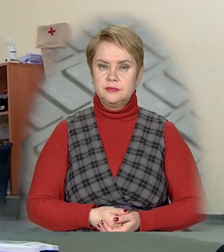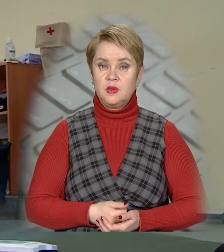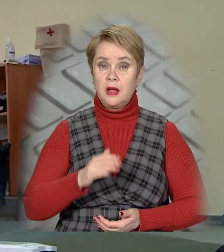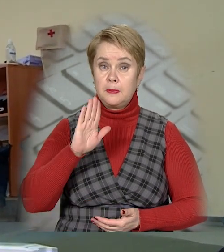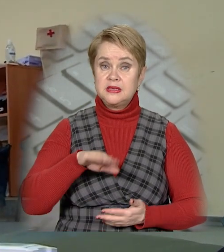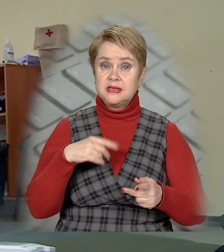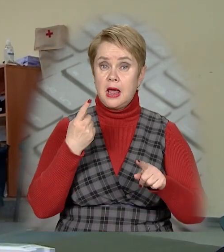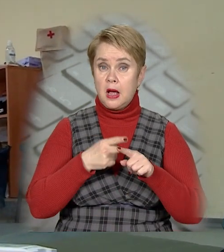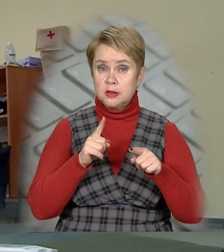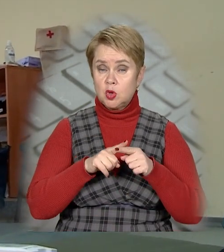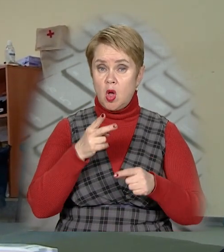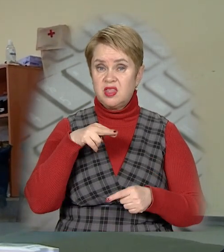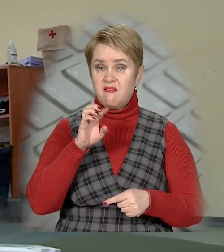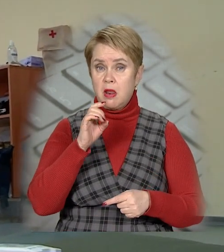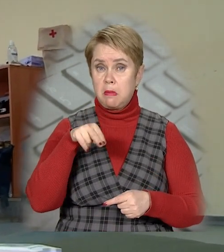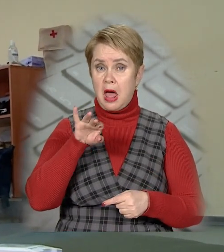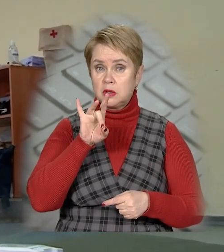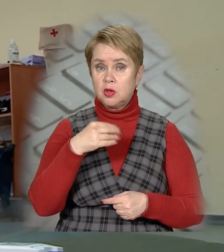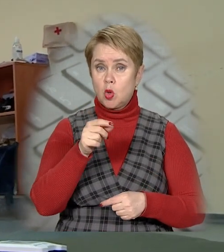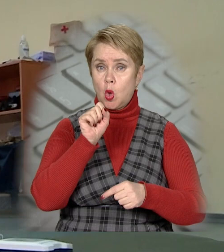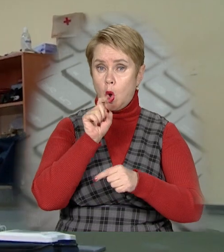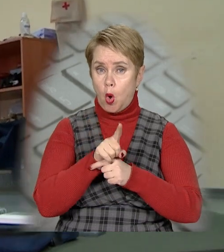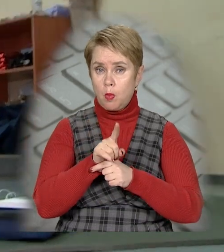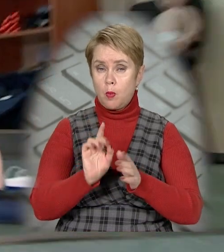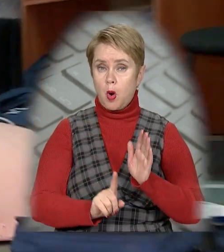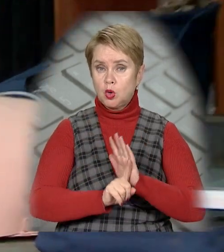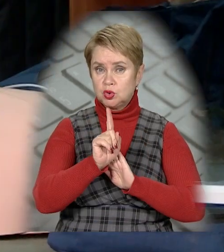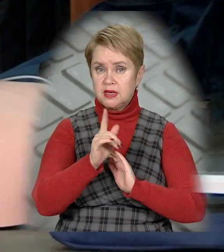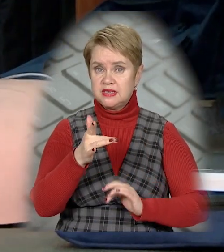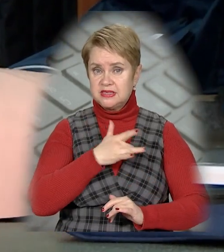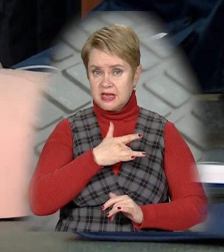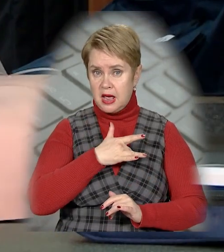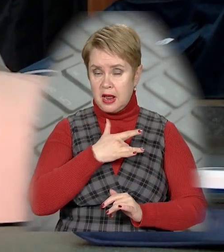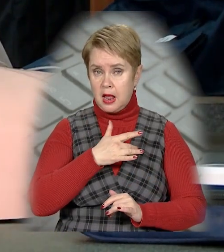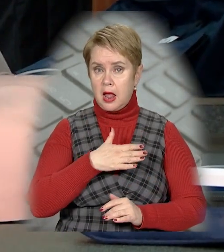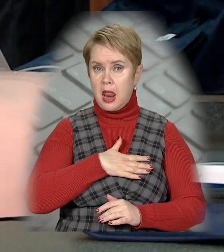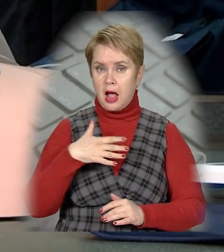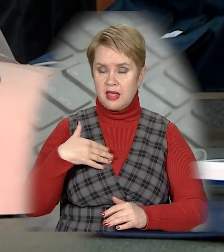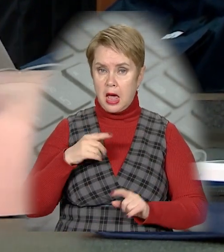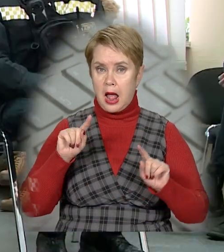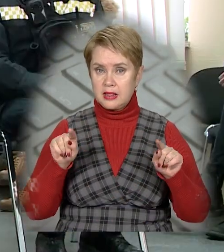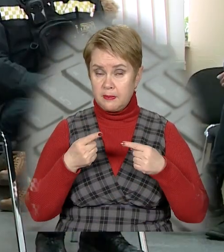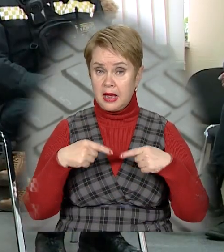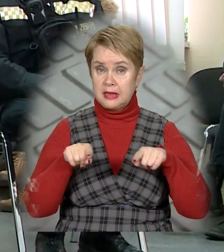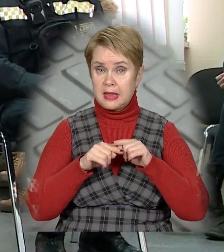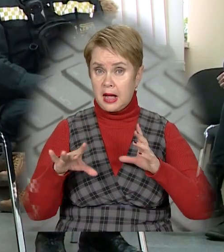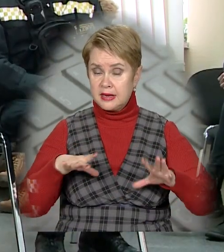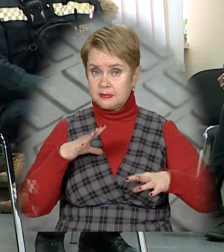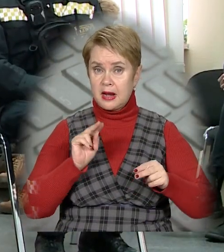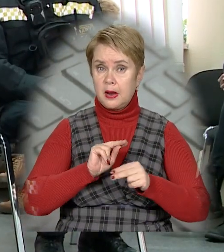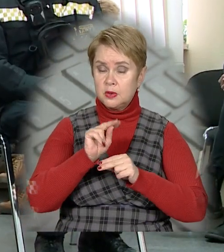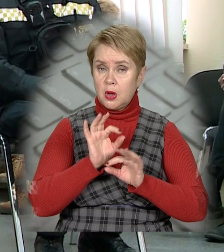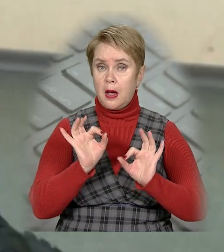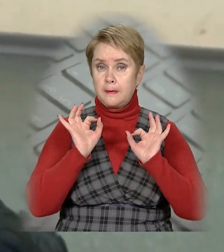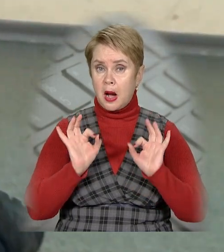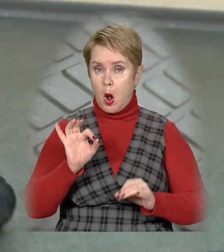Після цього дефібрілятор дає команду про розпочаток серцево-легеневої реанімації. Також інспекторів